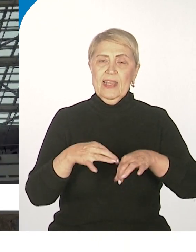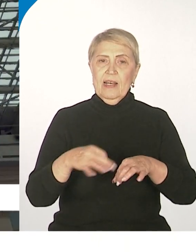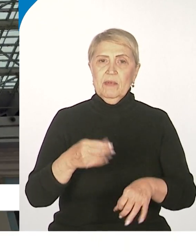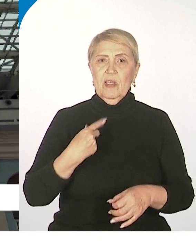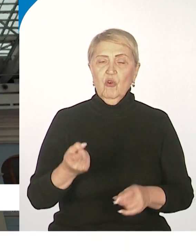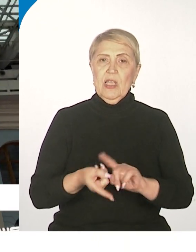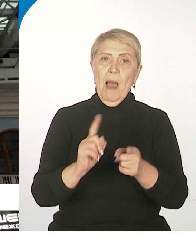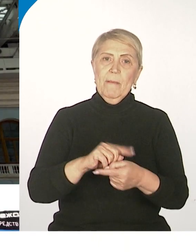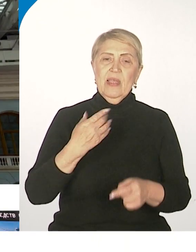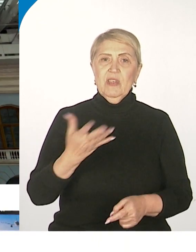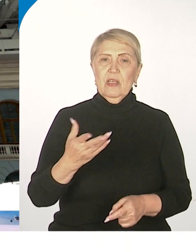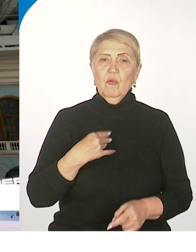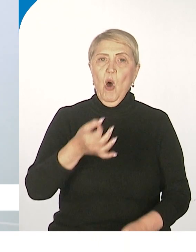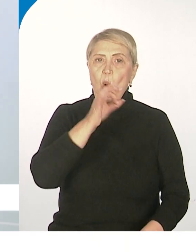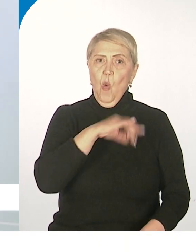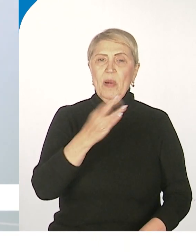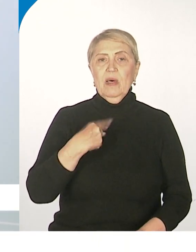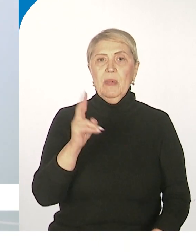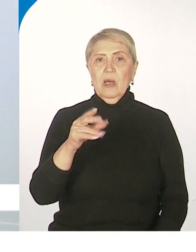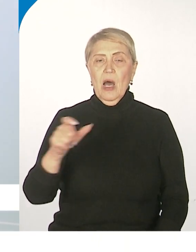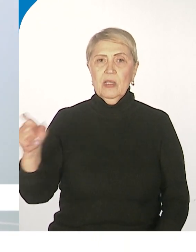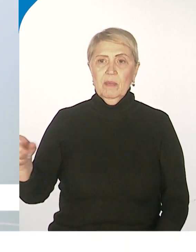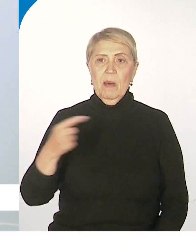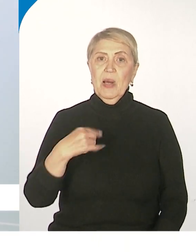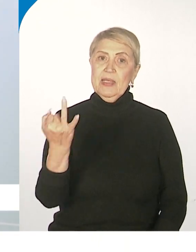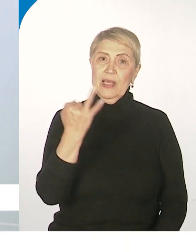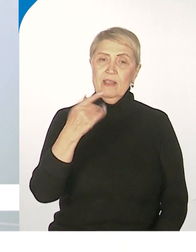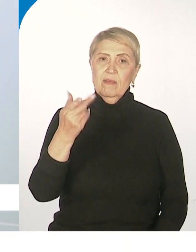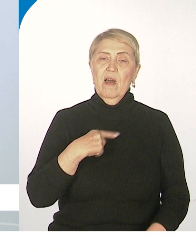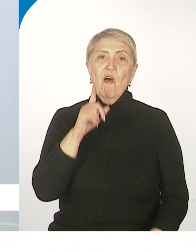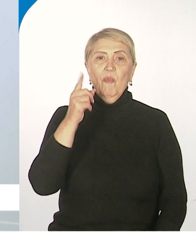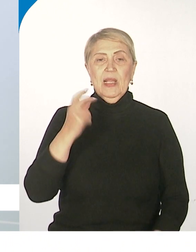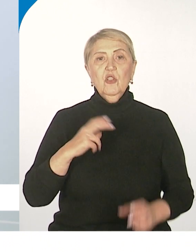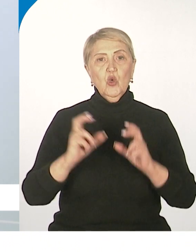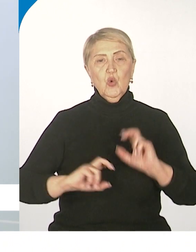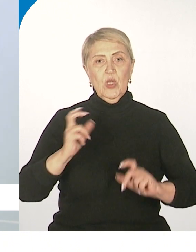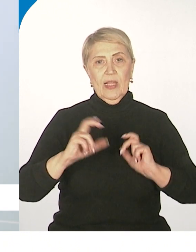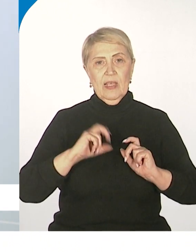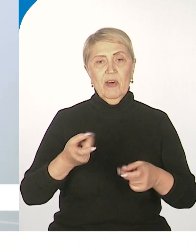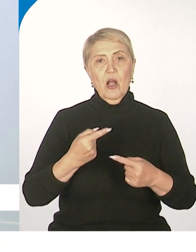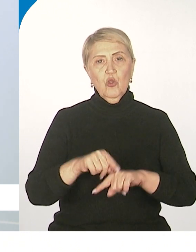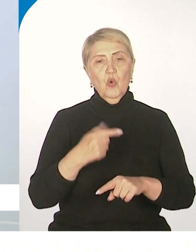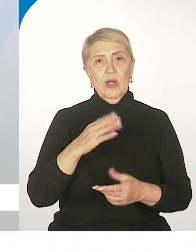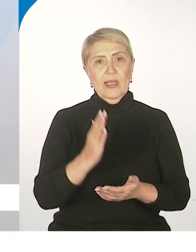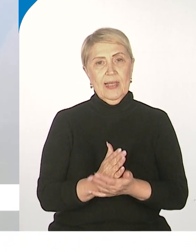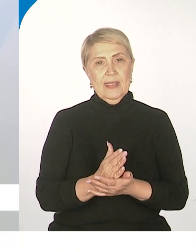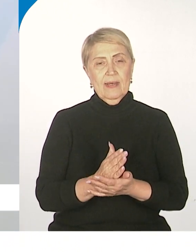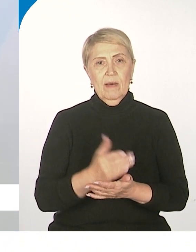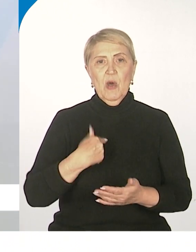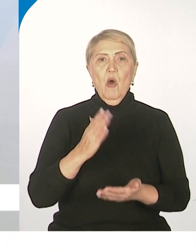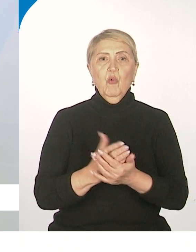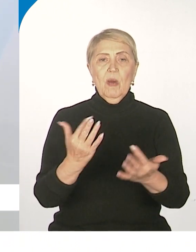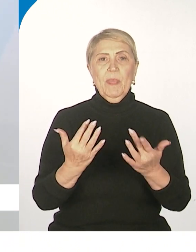опытом и кадрами. Мы заинтересованы в новых молодых студентах, которые, наверное, генерят кучу идей. Мы будем